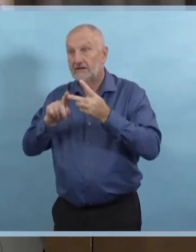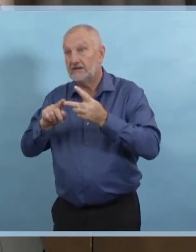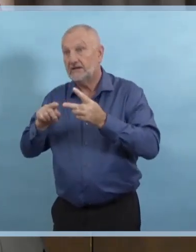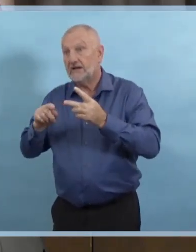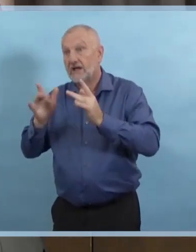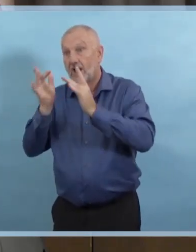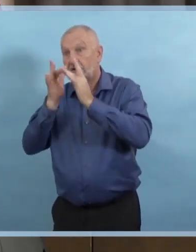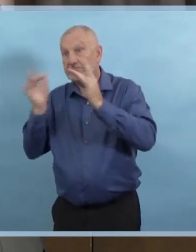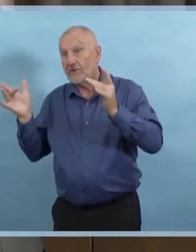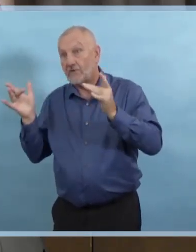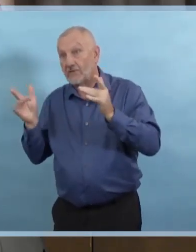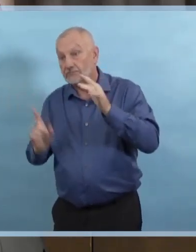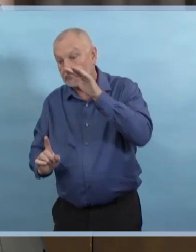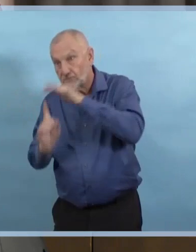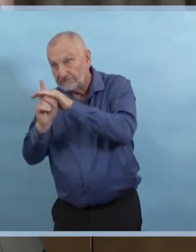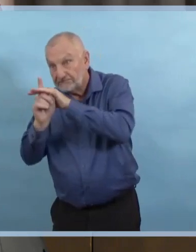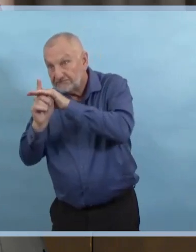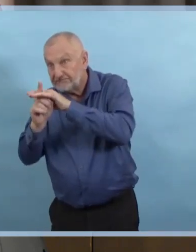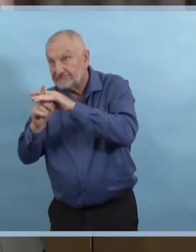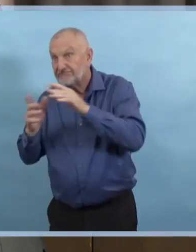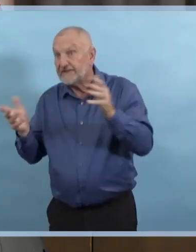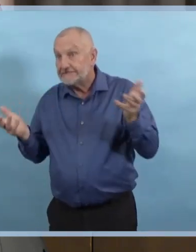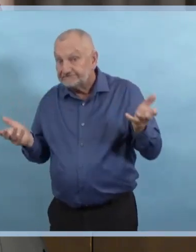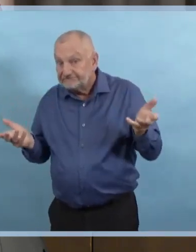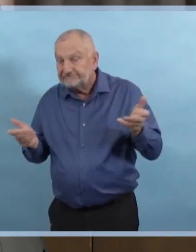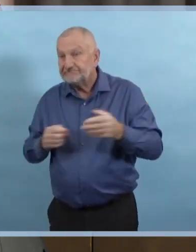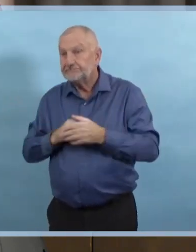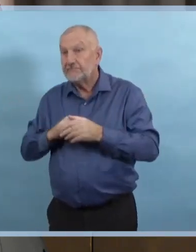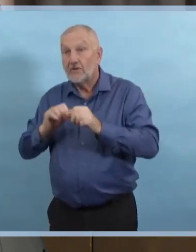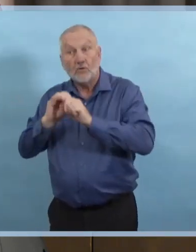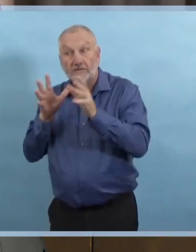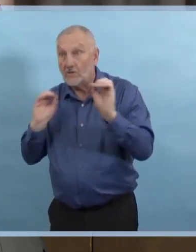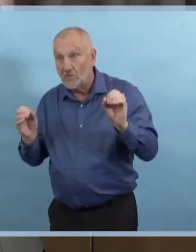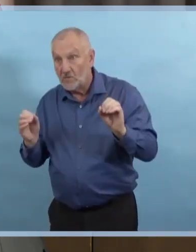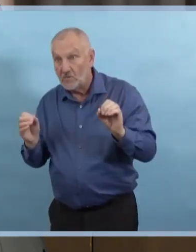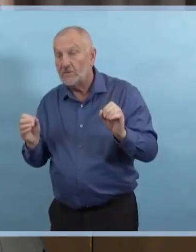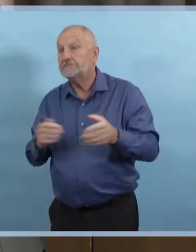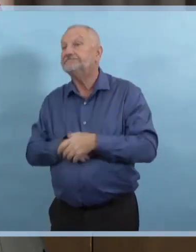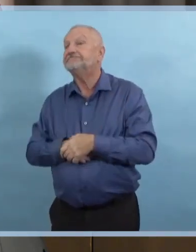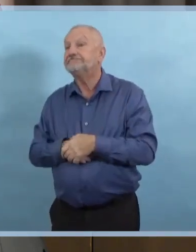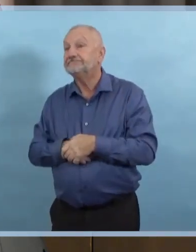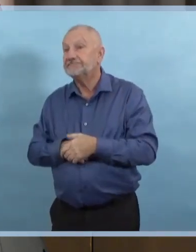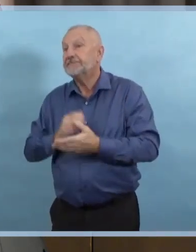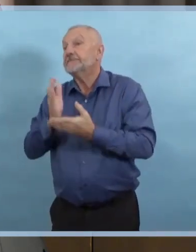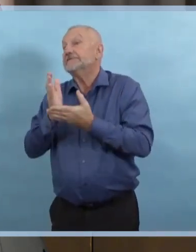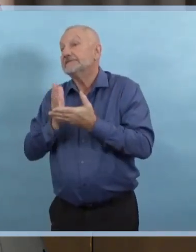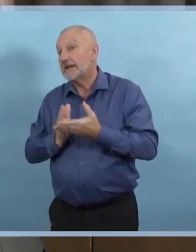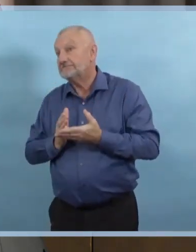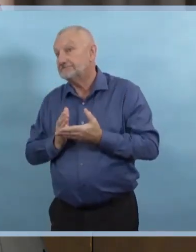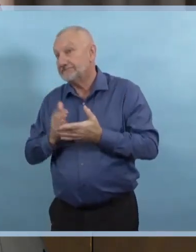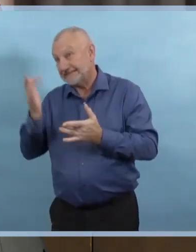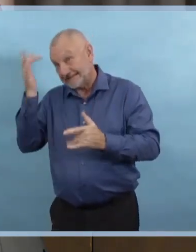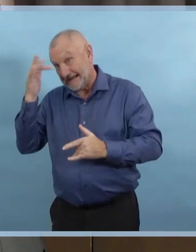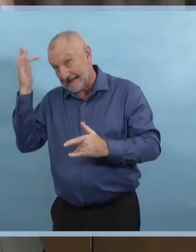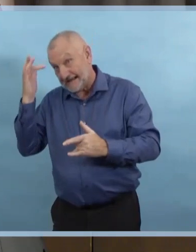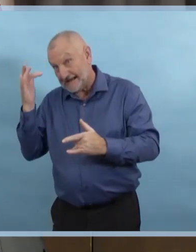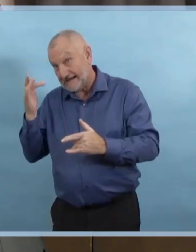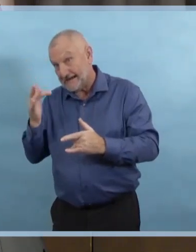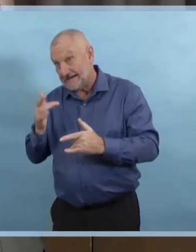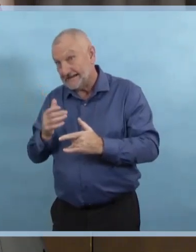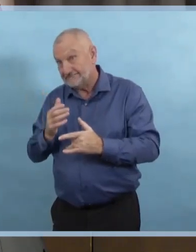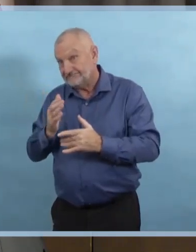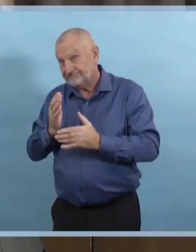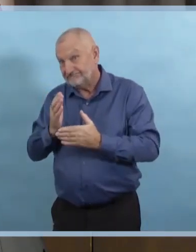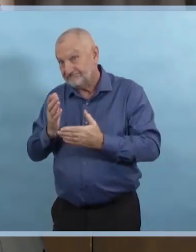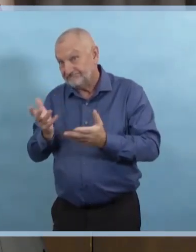nous avons des équipes chargées des maladies infectieuses qui s'occupent de tous ces cas et qui donnent des conseils sur les protocoles pour le